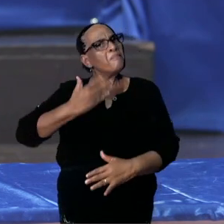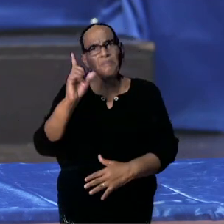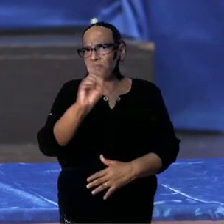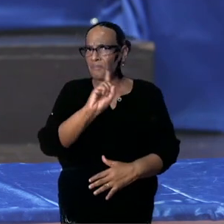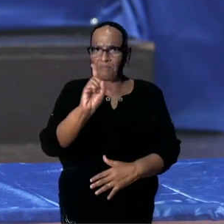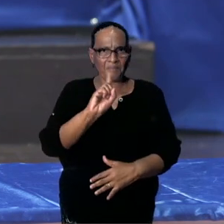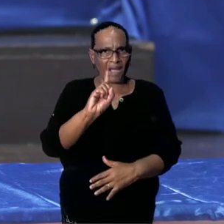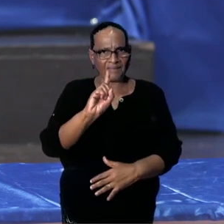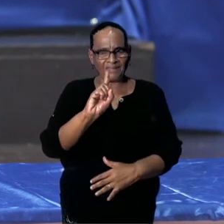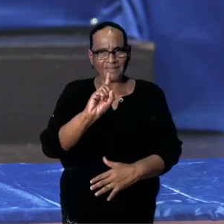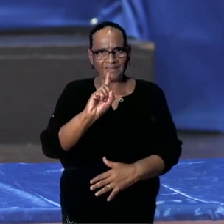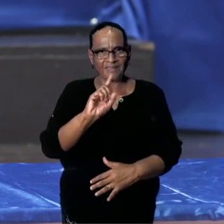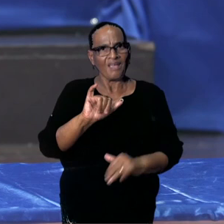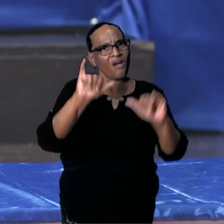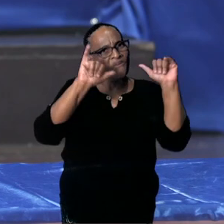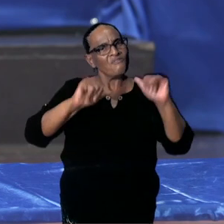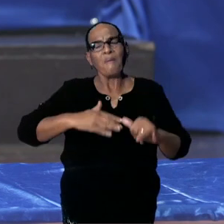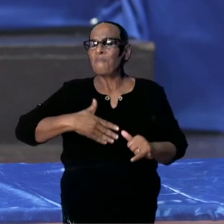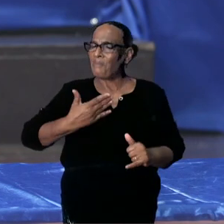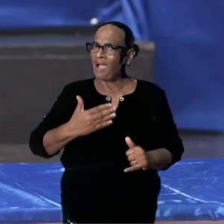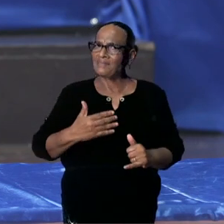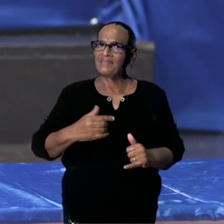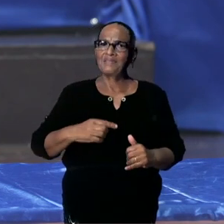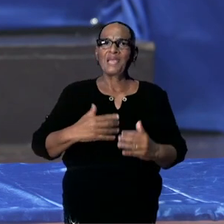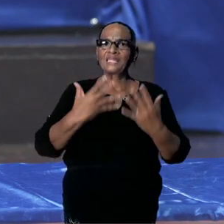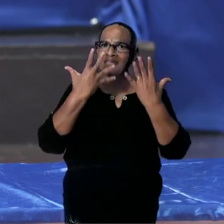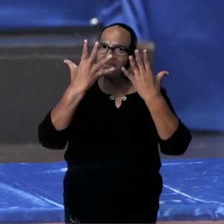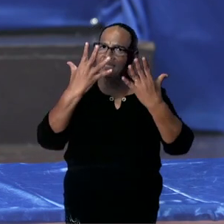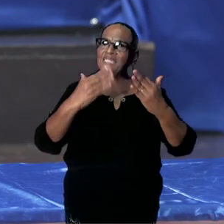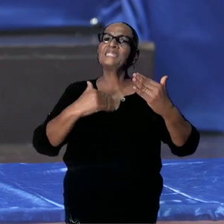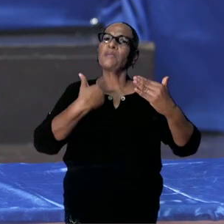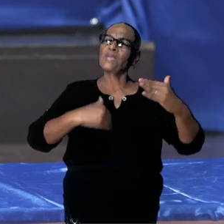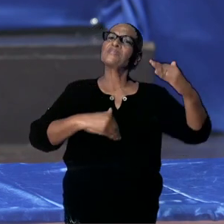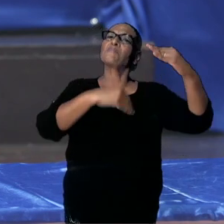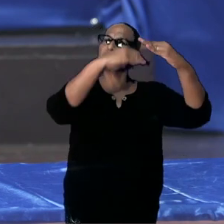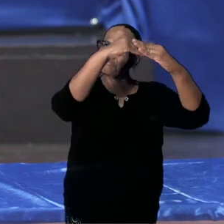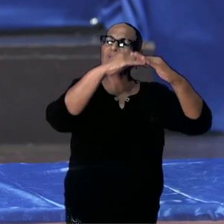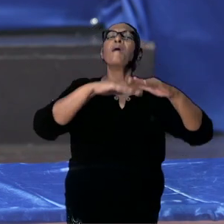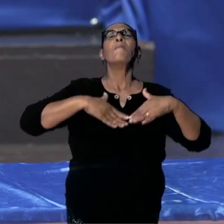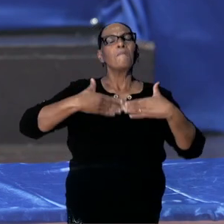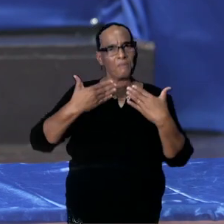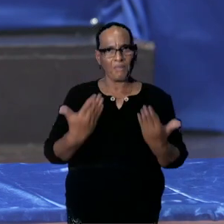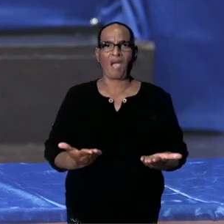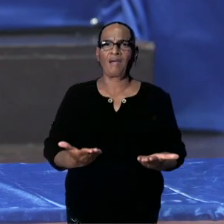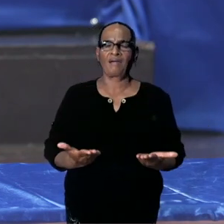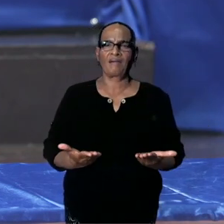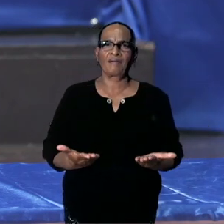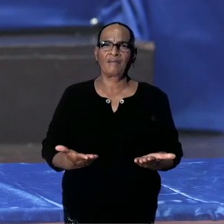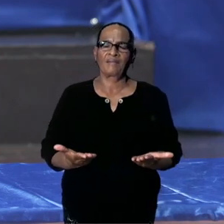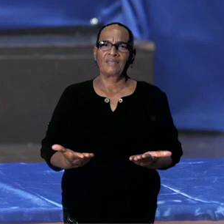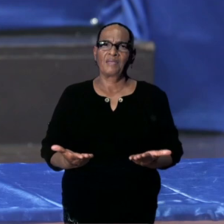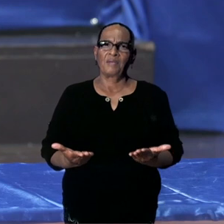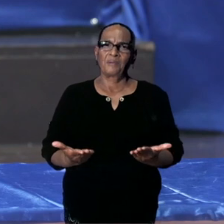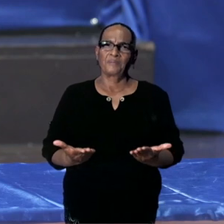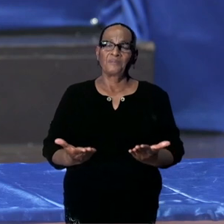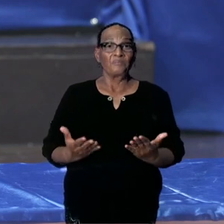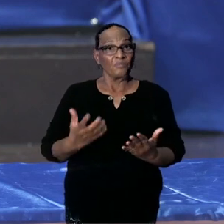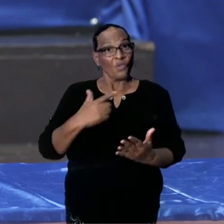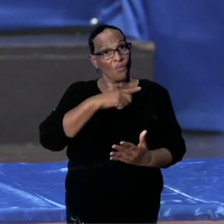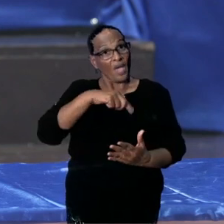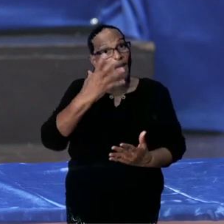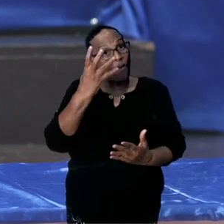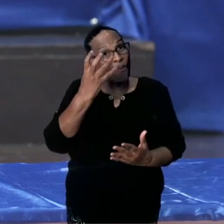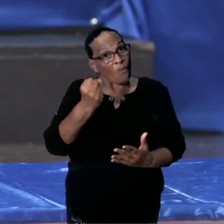om met meer dan 10 personen nu, per morgen, zich op te houden. En willen wij